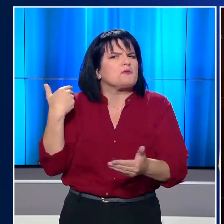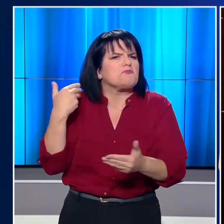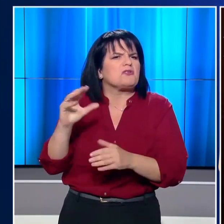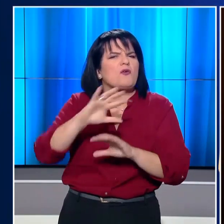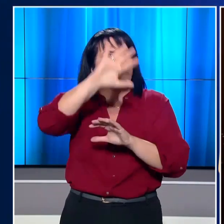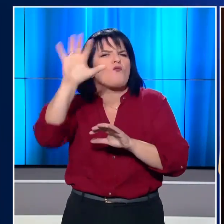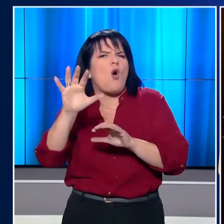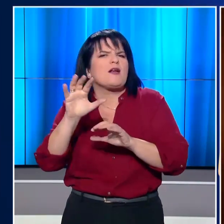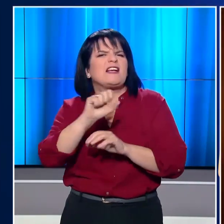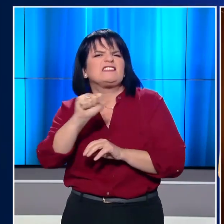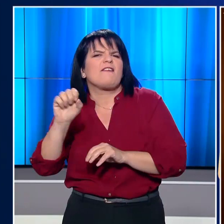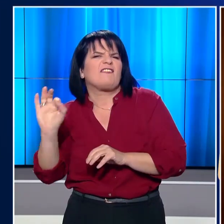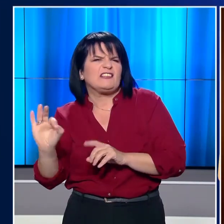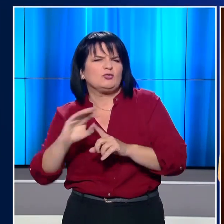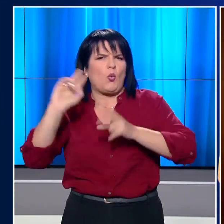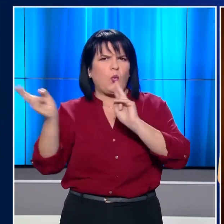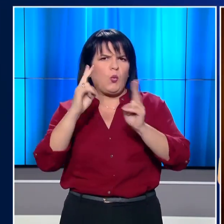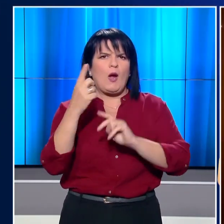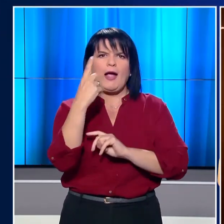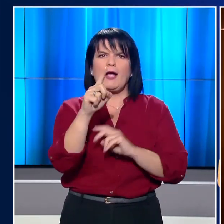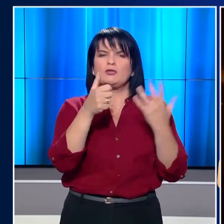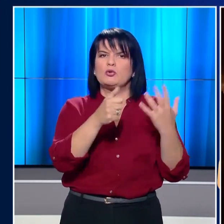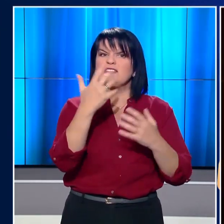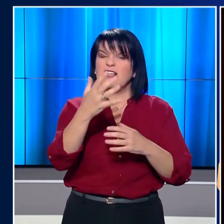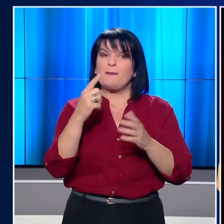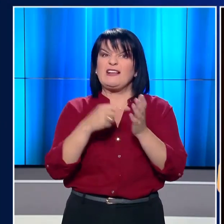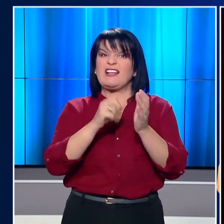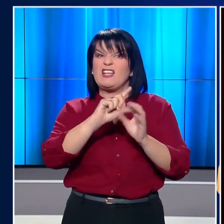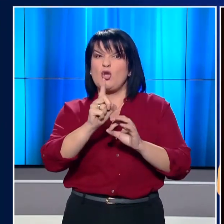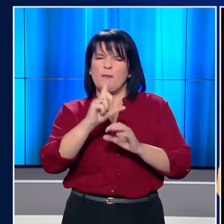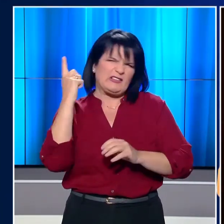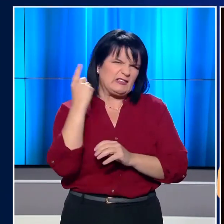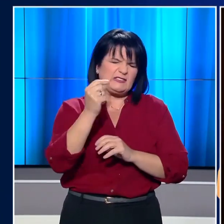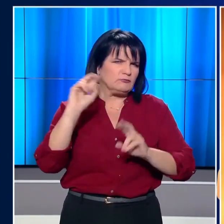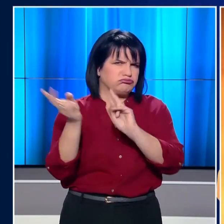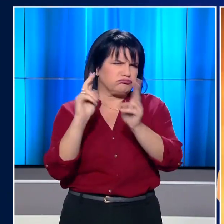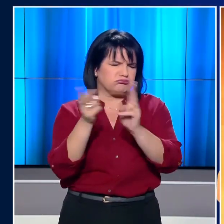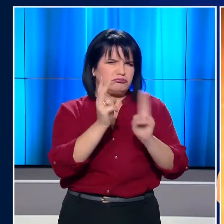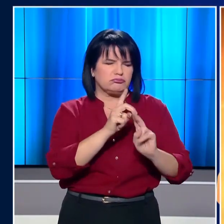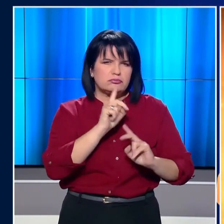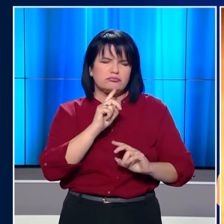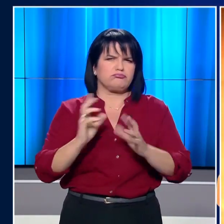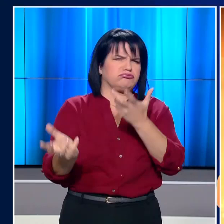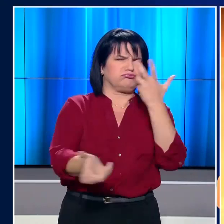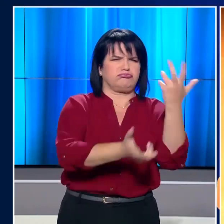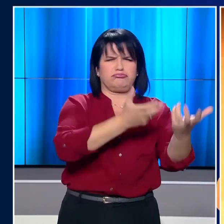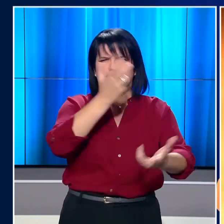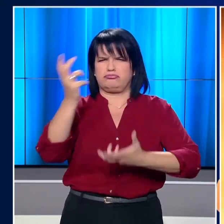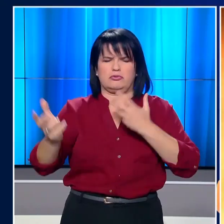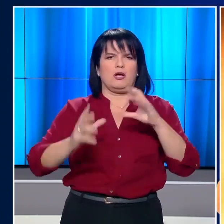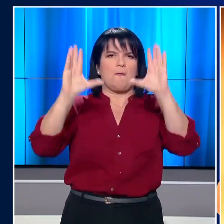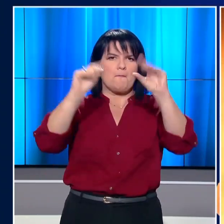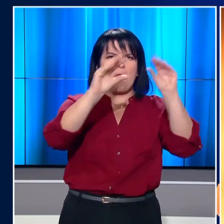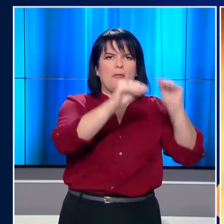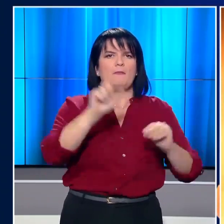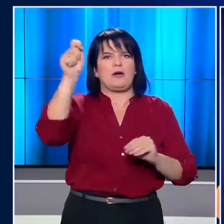προάστιο βόρεια του Σαν Φρασίσκο. Με ανέμους που ξεπερνούν τα 165 χιλιόμετρα την ώρα, οι φλόγες θέριαψαν. Οι εκκριταμένες πυρκαγιές προκάλεσαν διακοπές